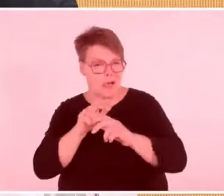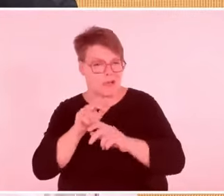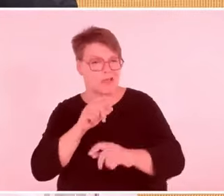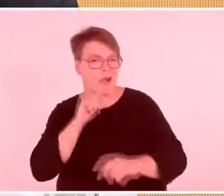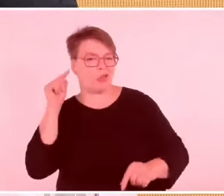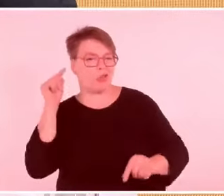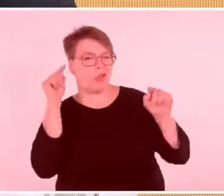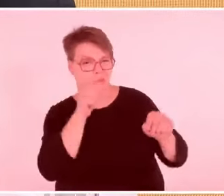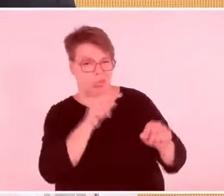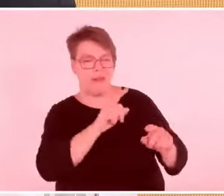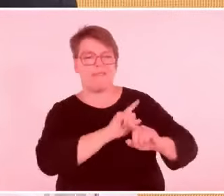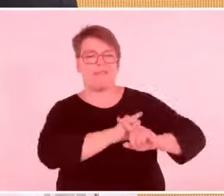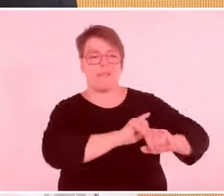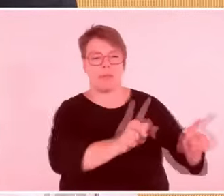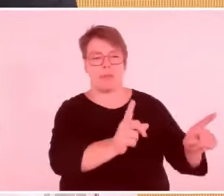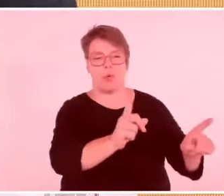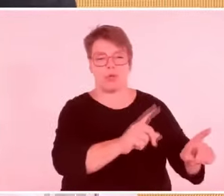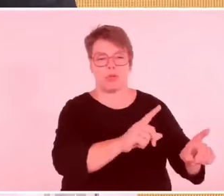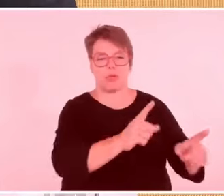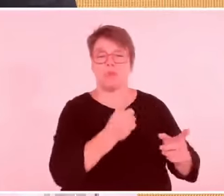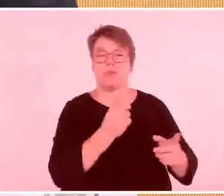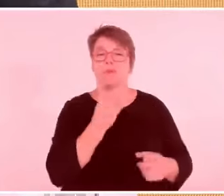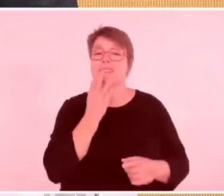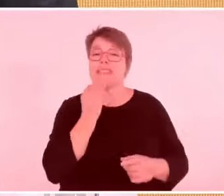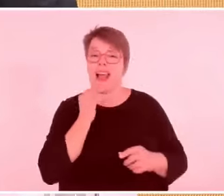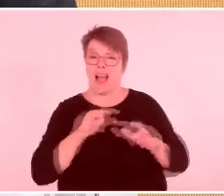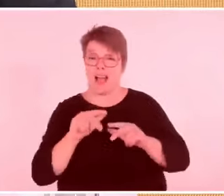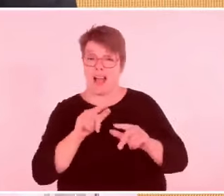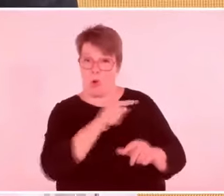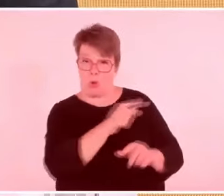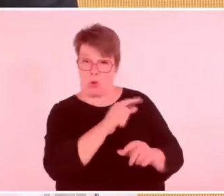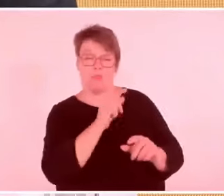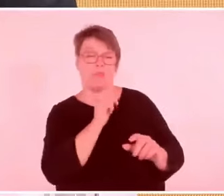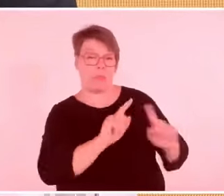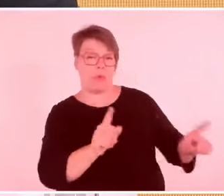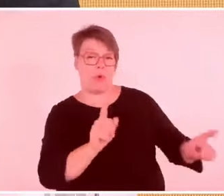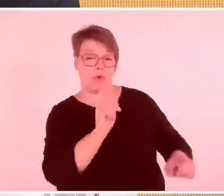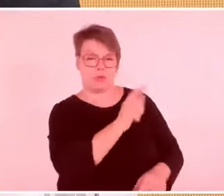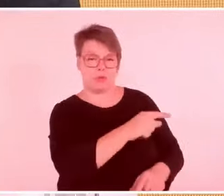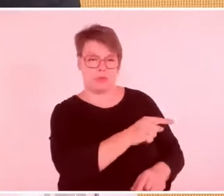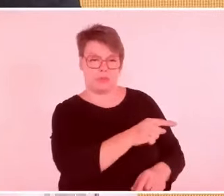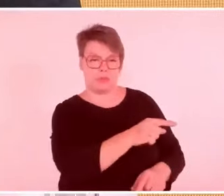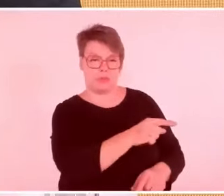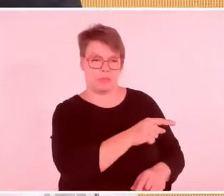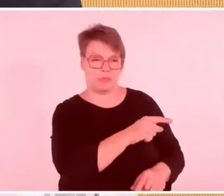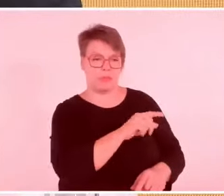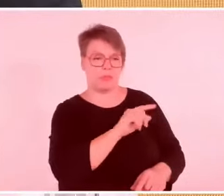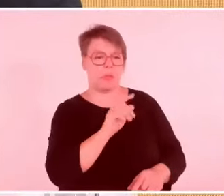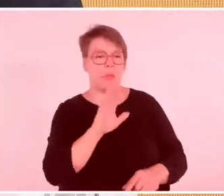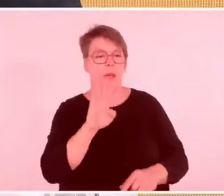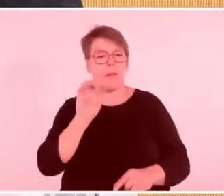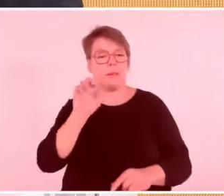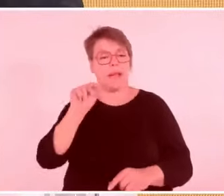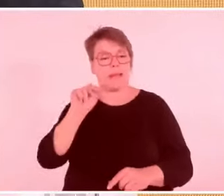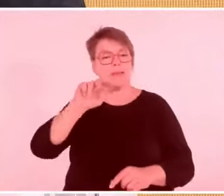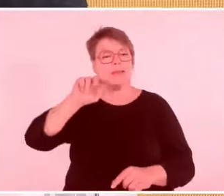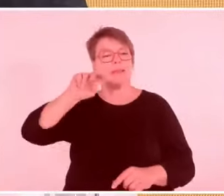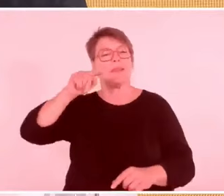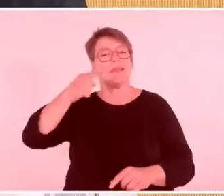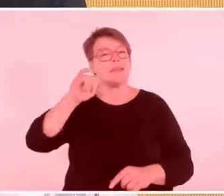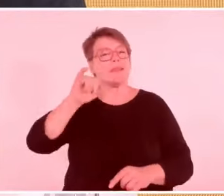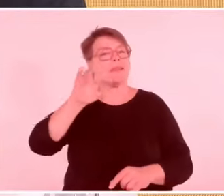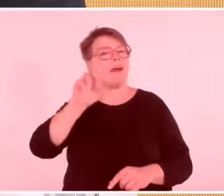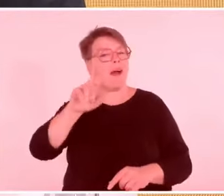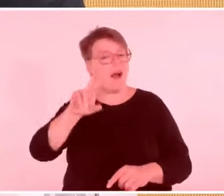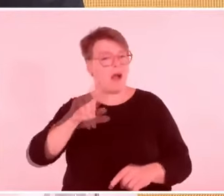rechtsextrem war. Und eine solche Person, die Israel selbst verurteilt hat, als Rassisten und als